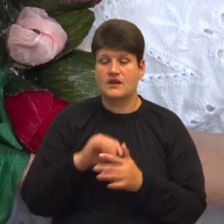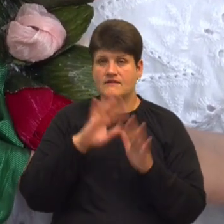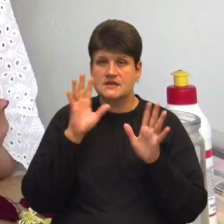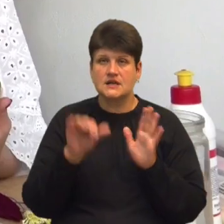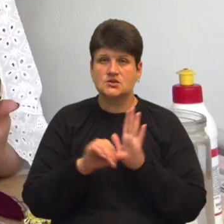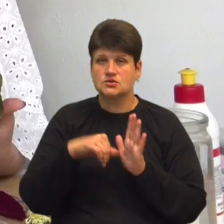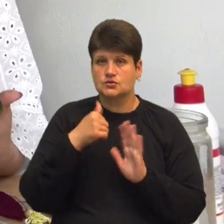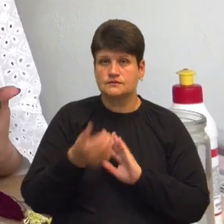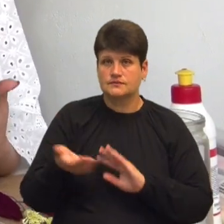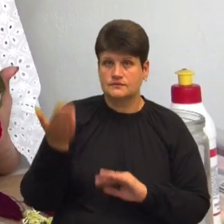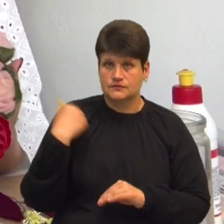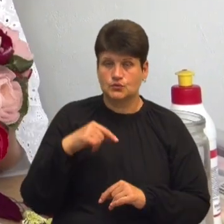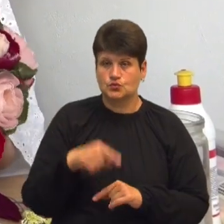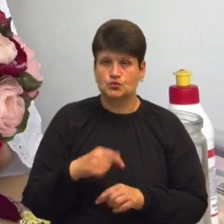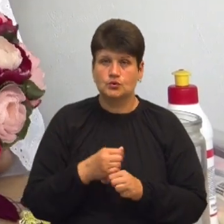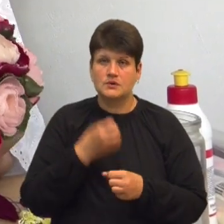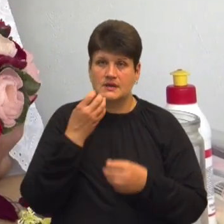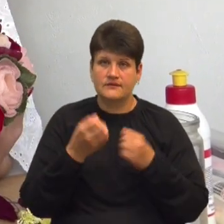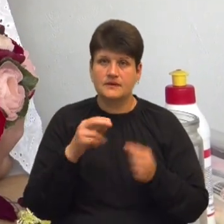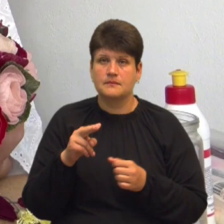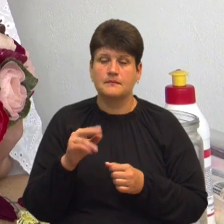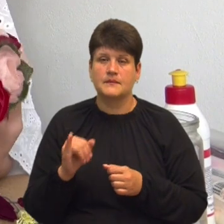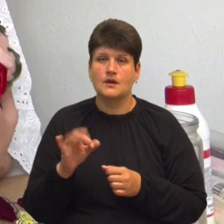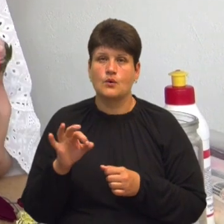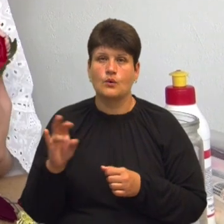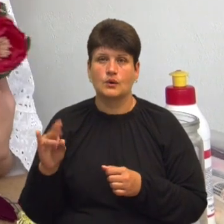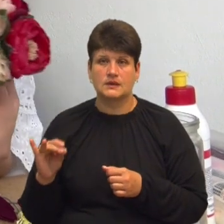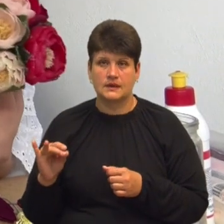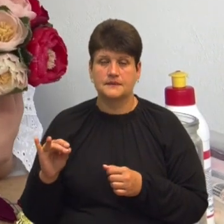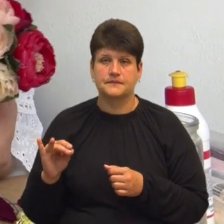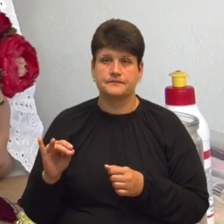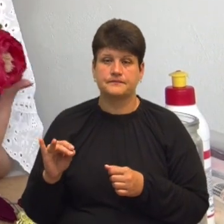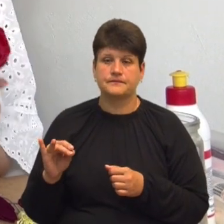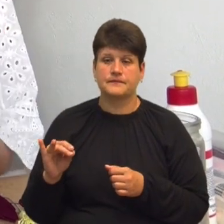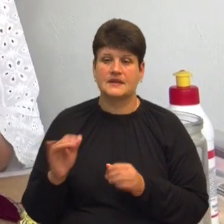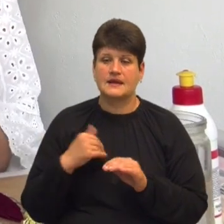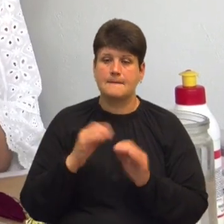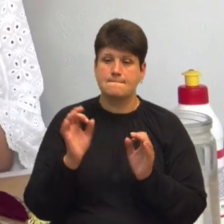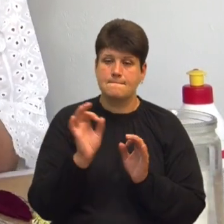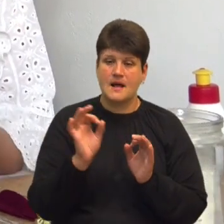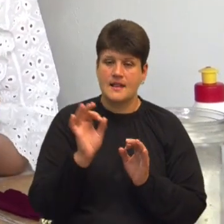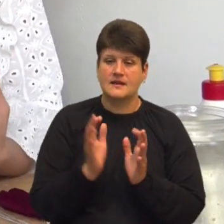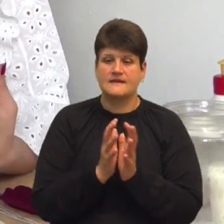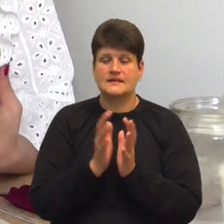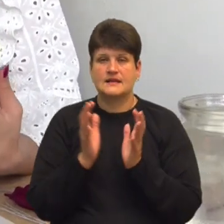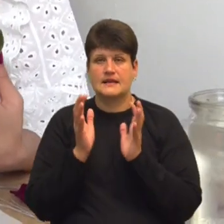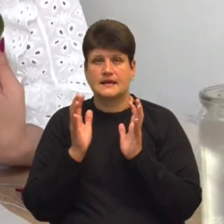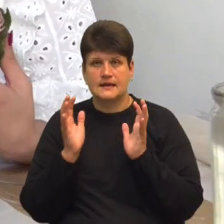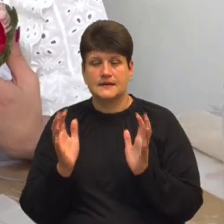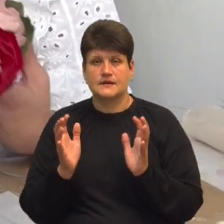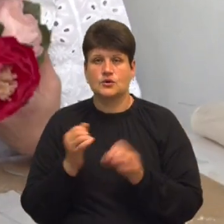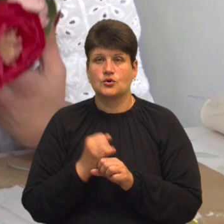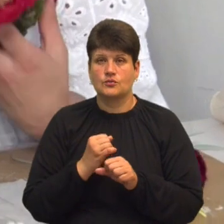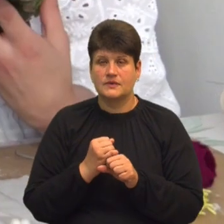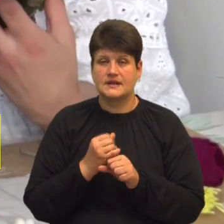«Тут зроблені квіти-піони. Є маленькі бутончики закриті і великі піони. Робили